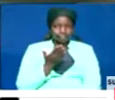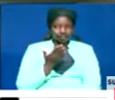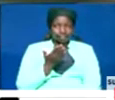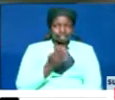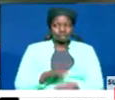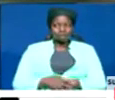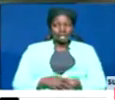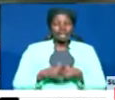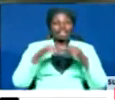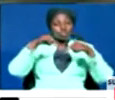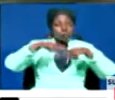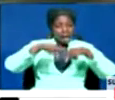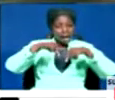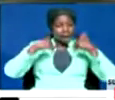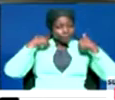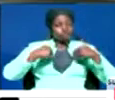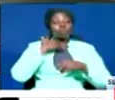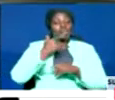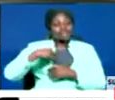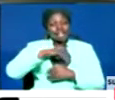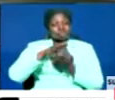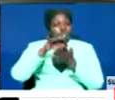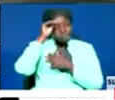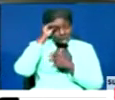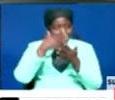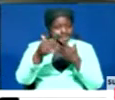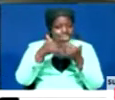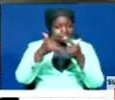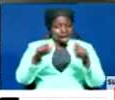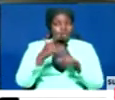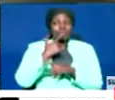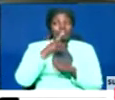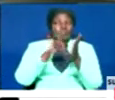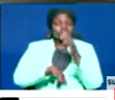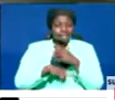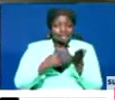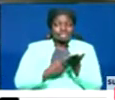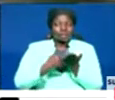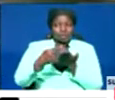wakusikia Na hivileo ningependa tujifunze luga ishara kusema kwamba wiki